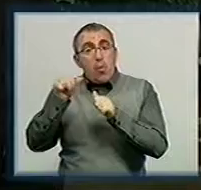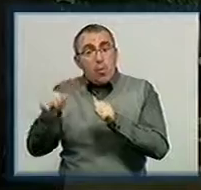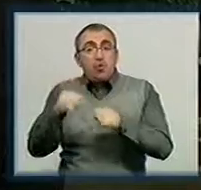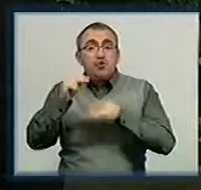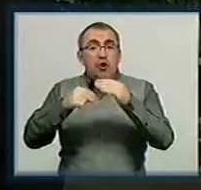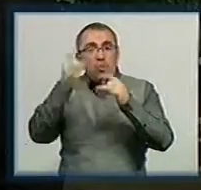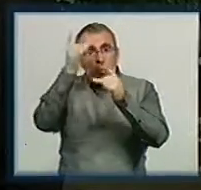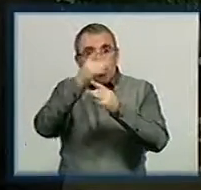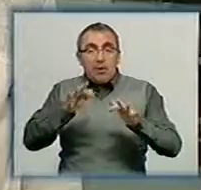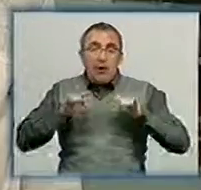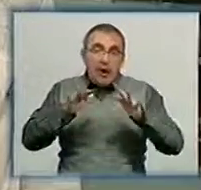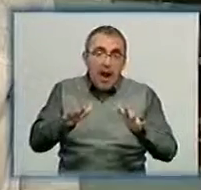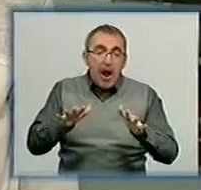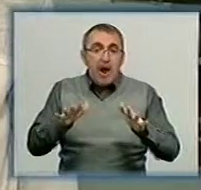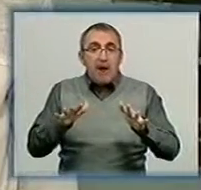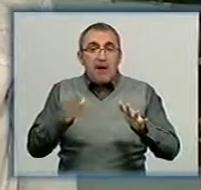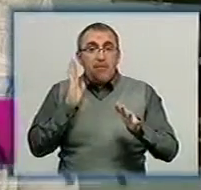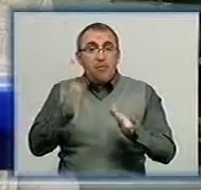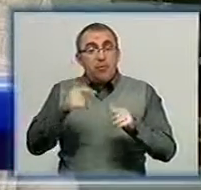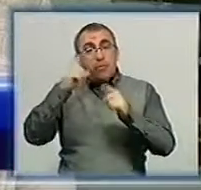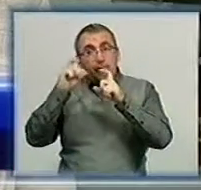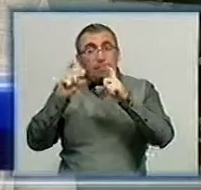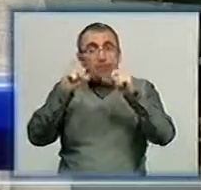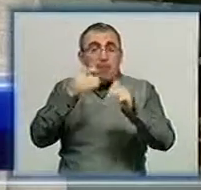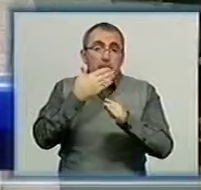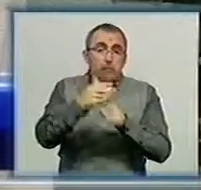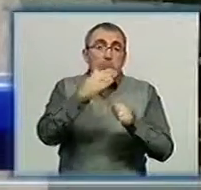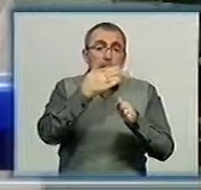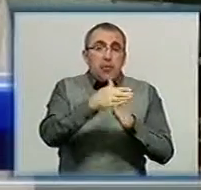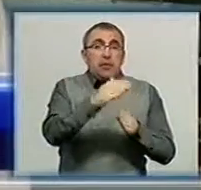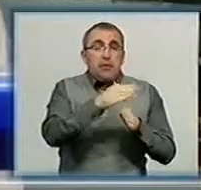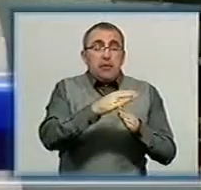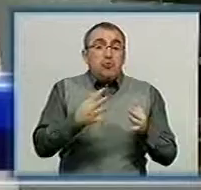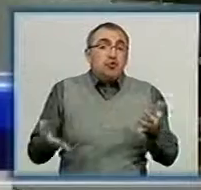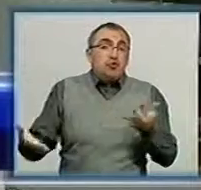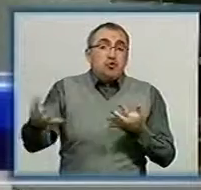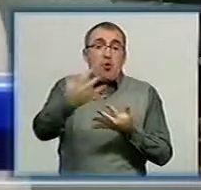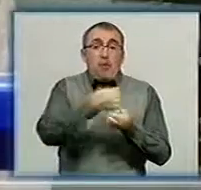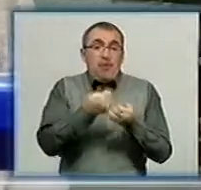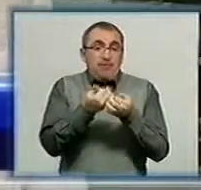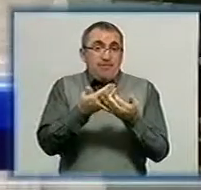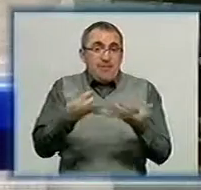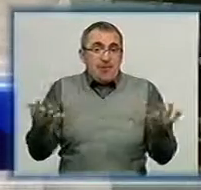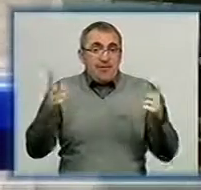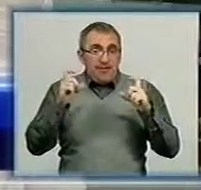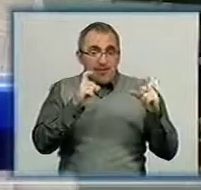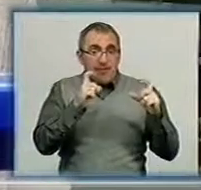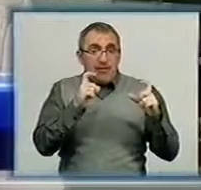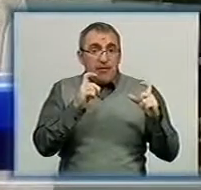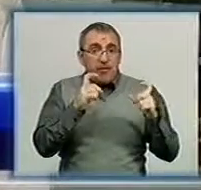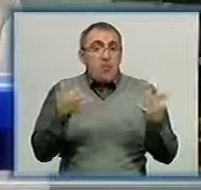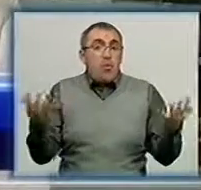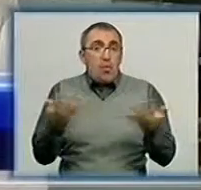культурні заходи та акції. Стало знімати потихоньку, постепенно, і зібрався матеріал, який